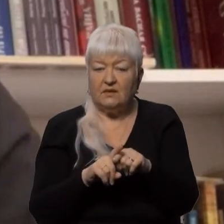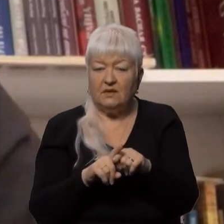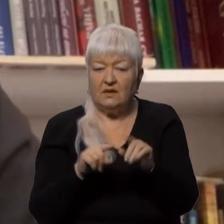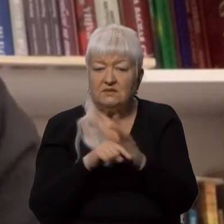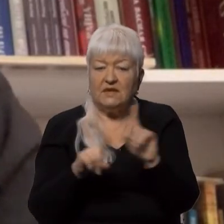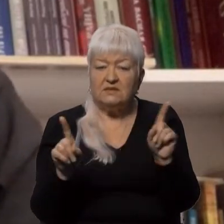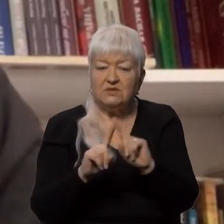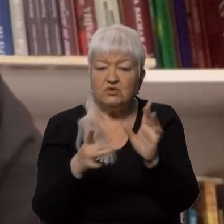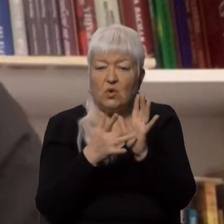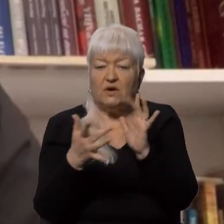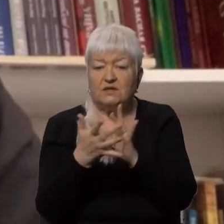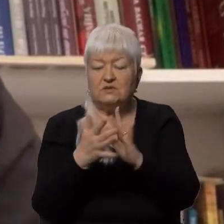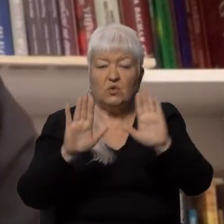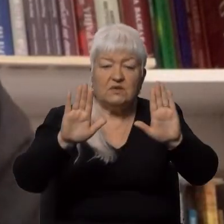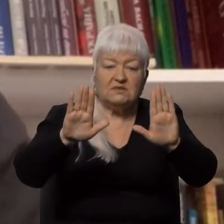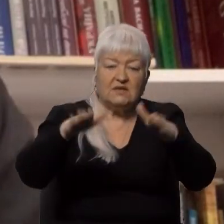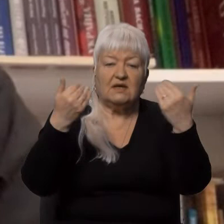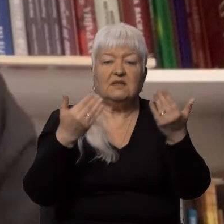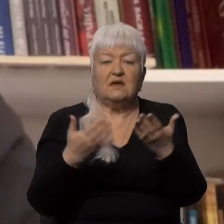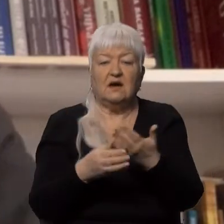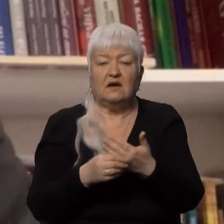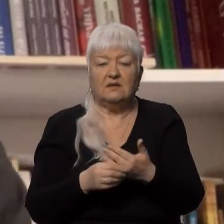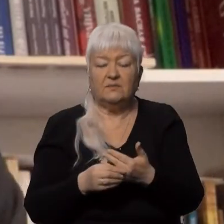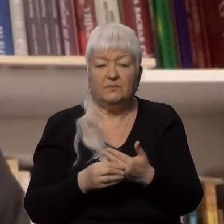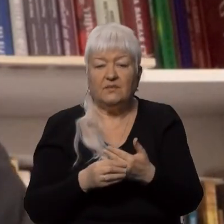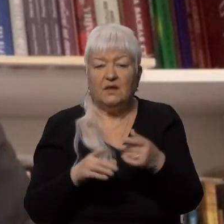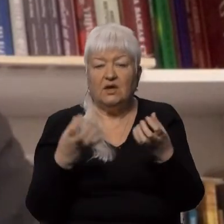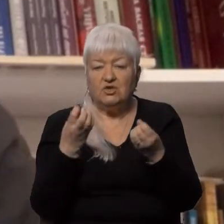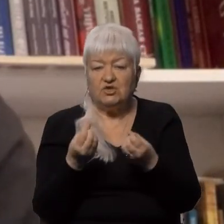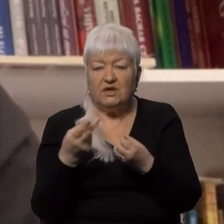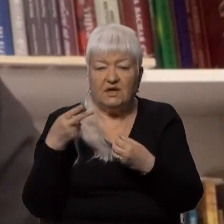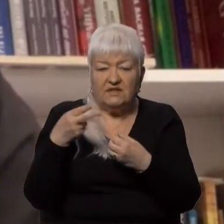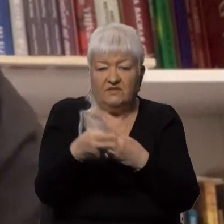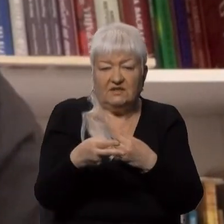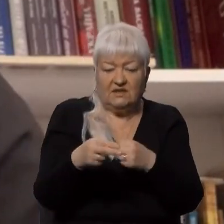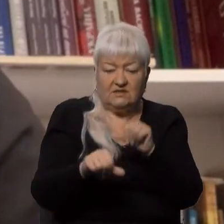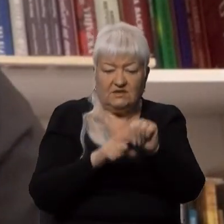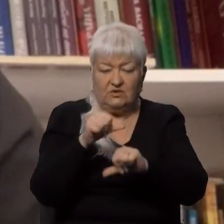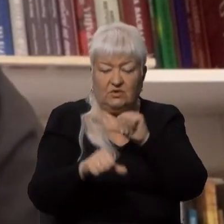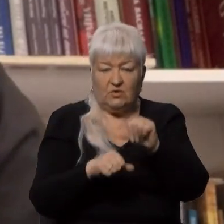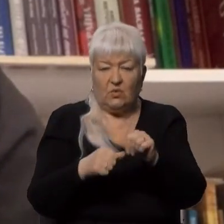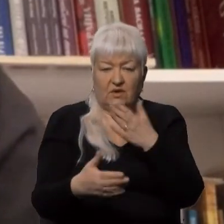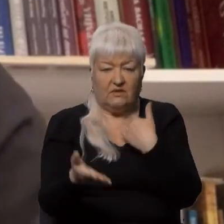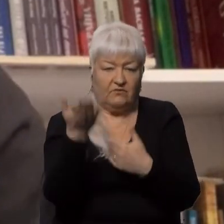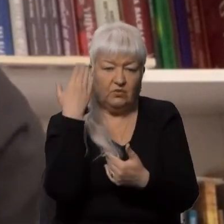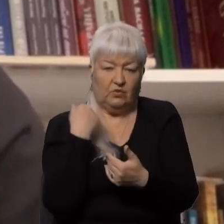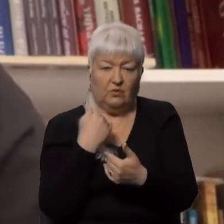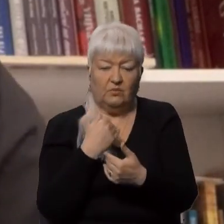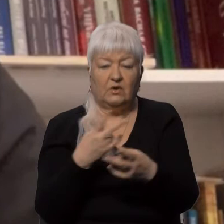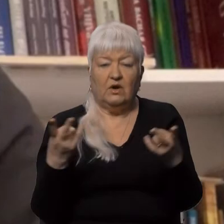закликає, закликав ще дві тисячі років тому, потрібно